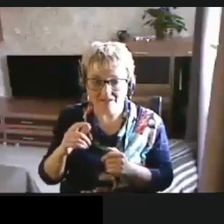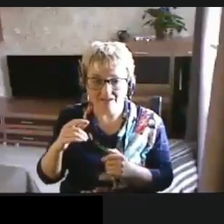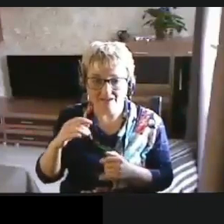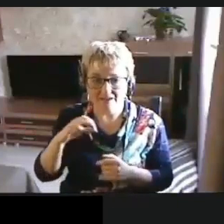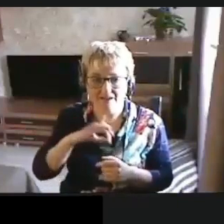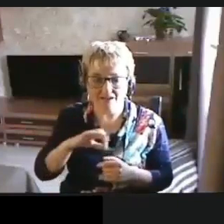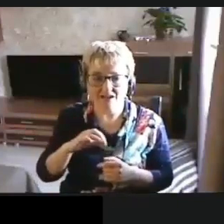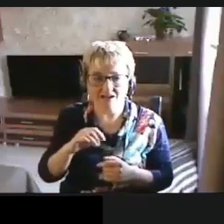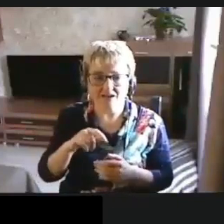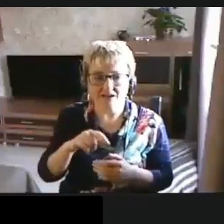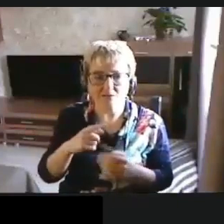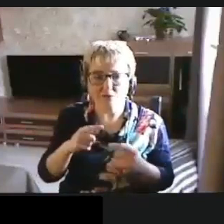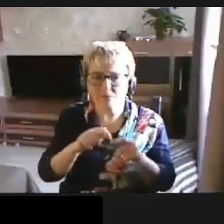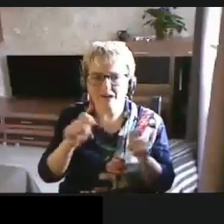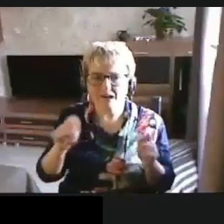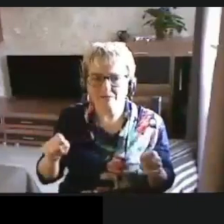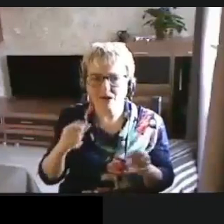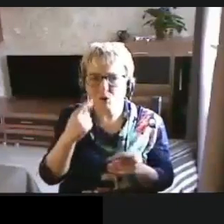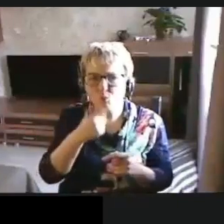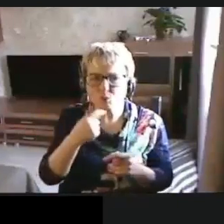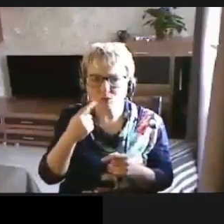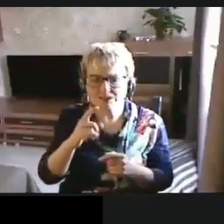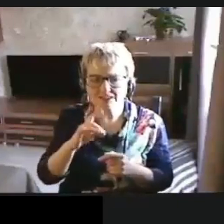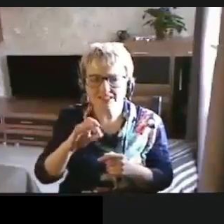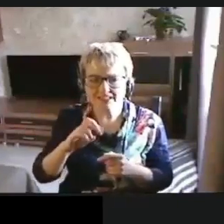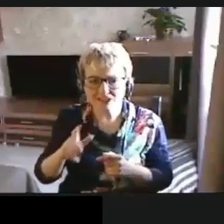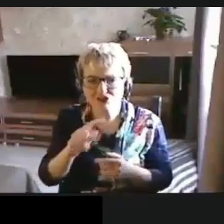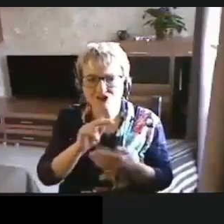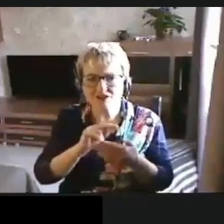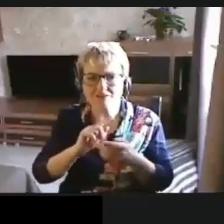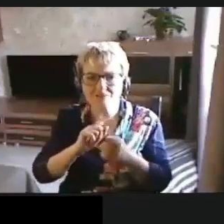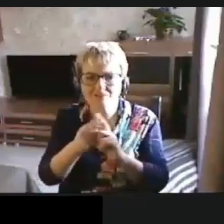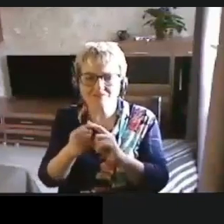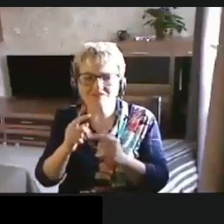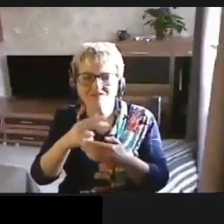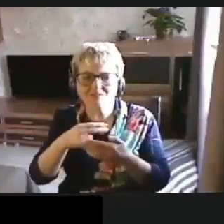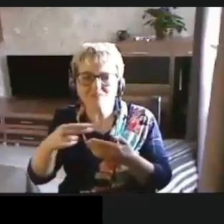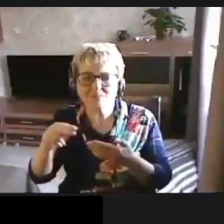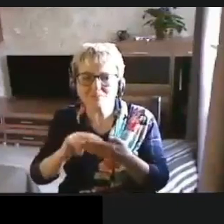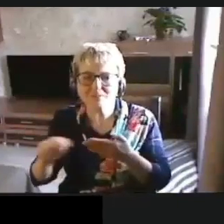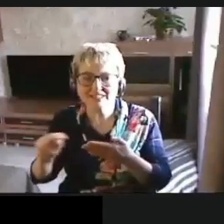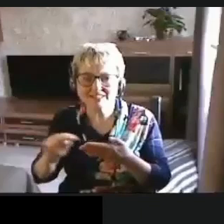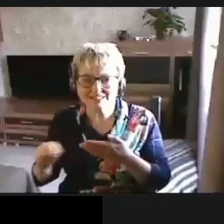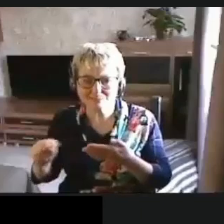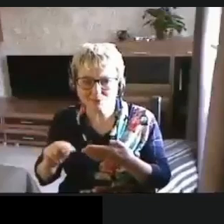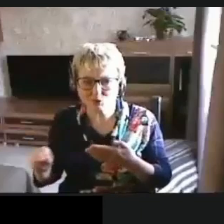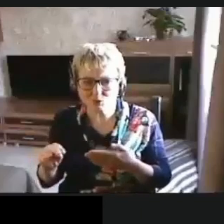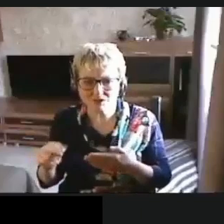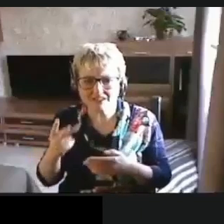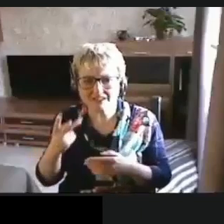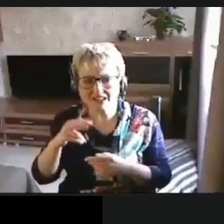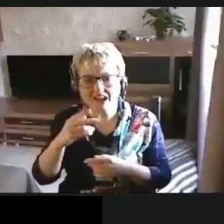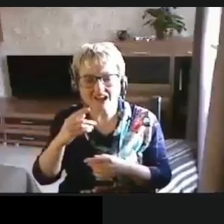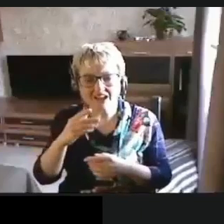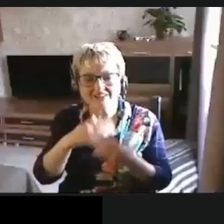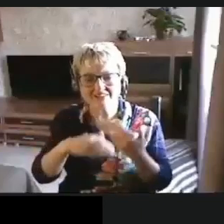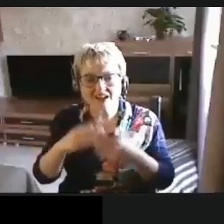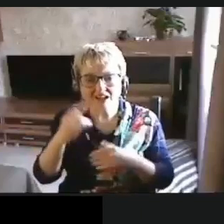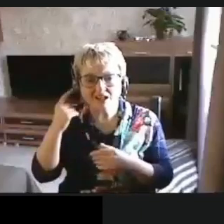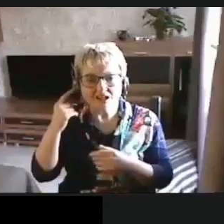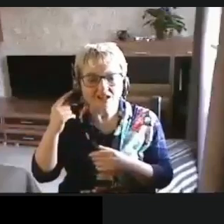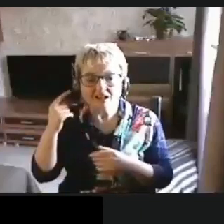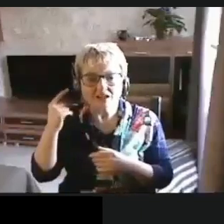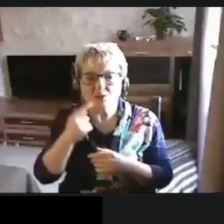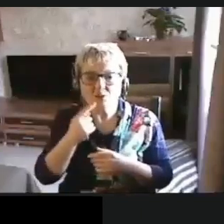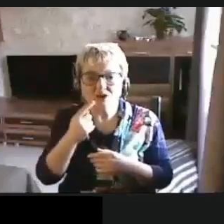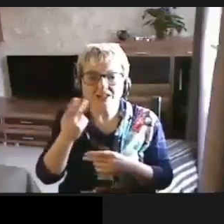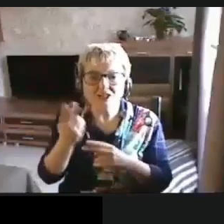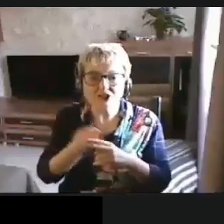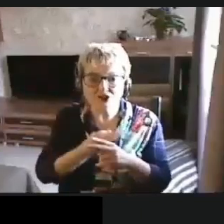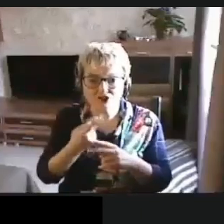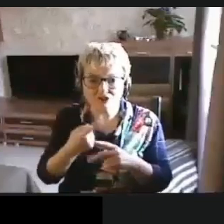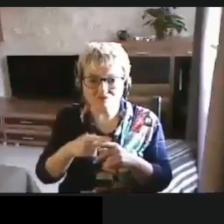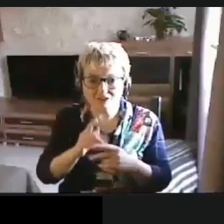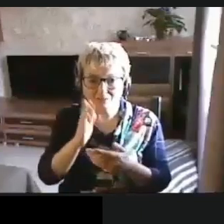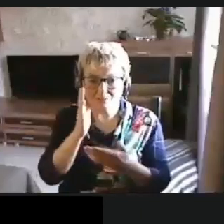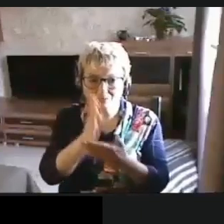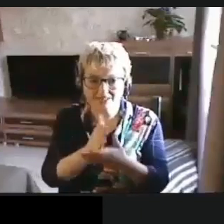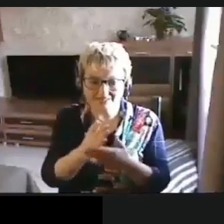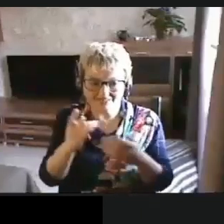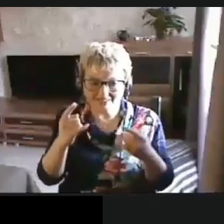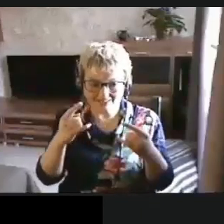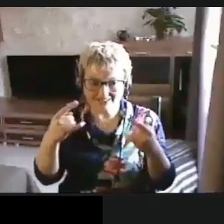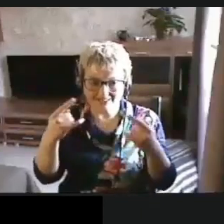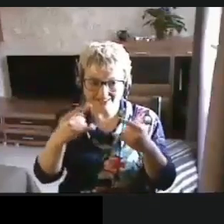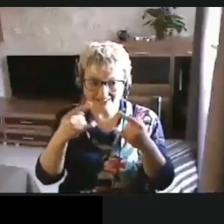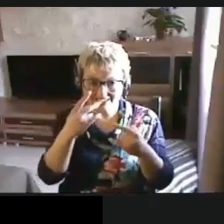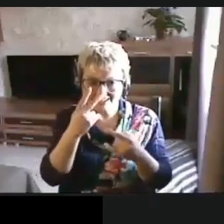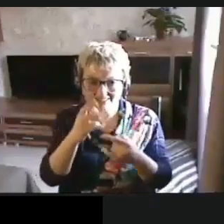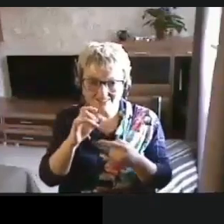преобразования, пусть, на рейте, в письменную. Мы, инвалиды, глухие, лишены вот этих всех прямых эфиров,